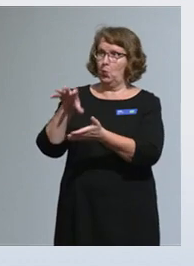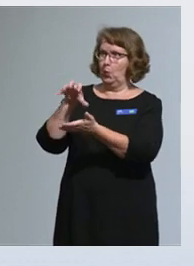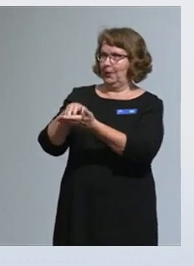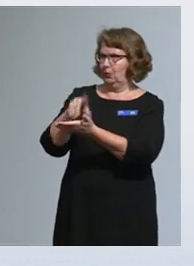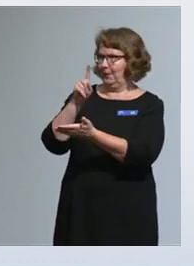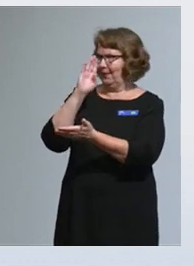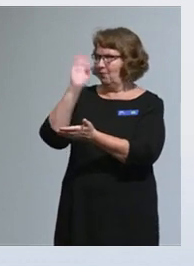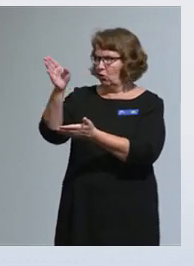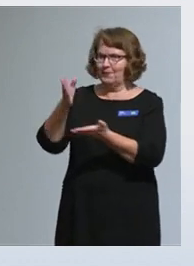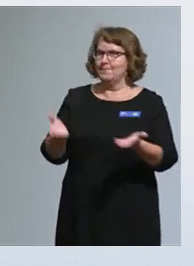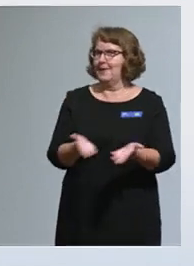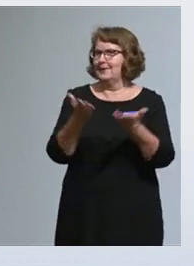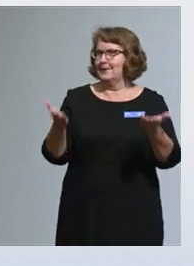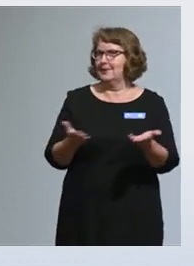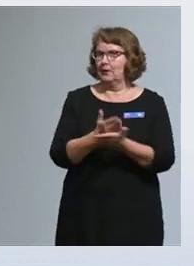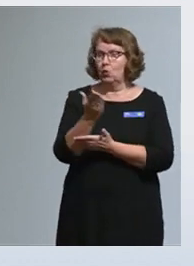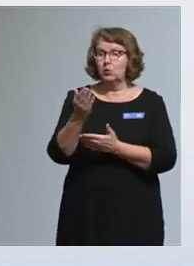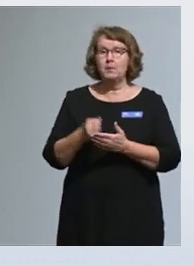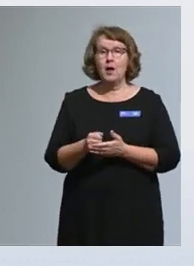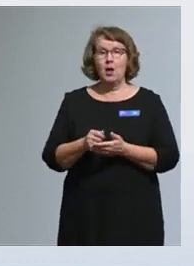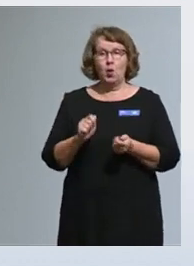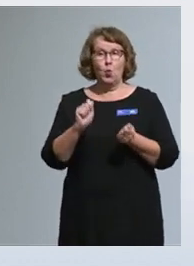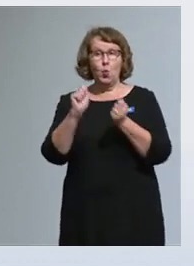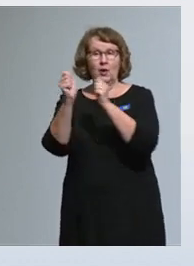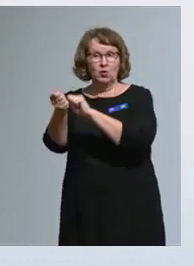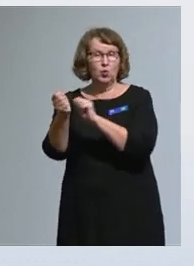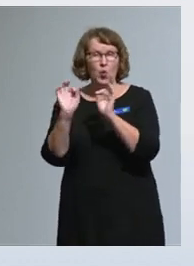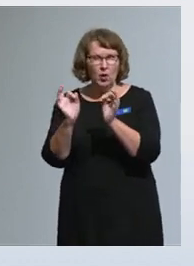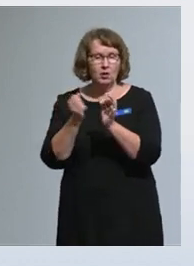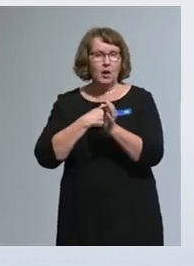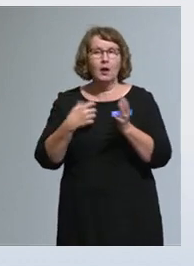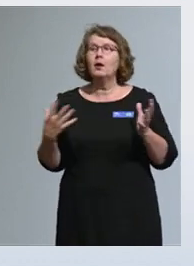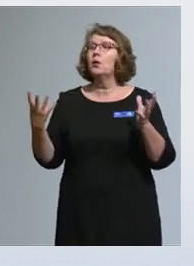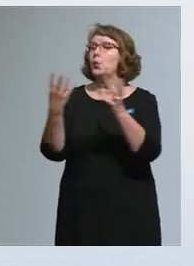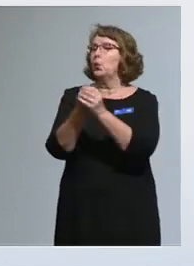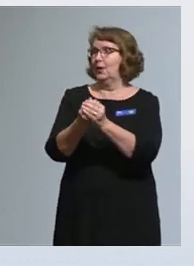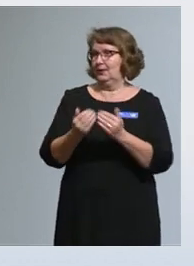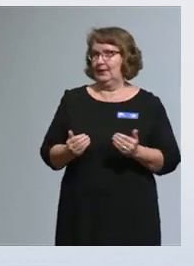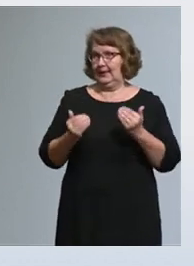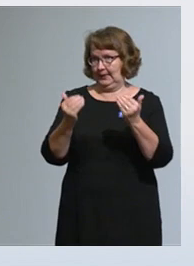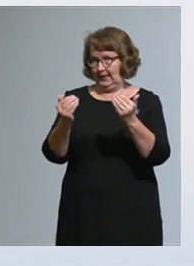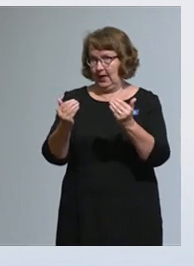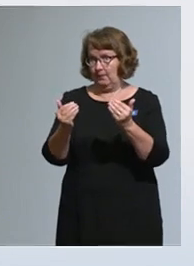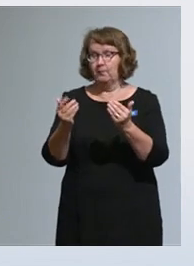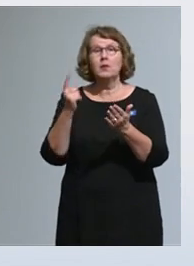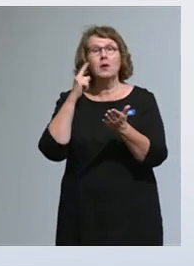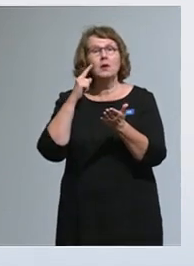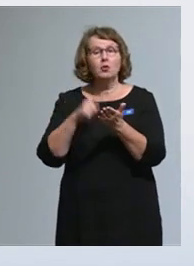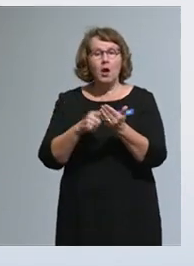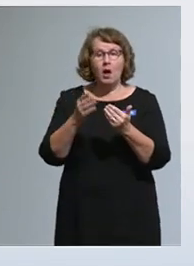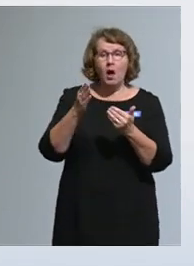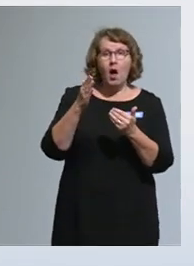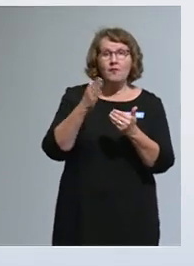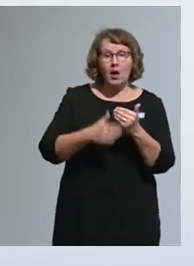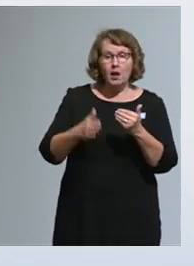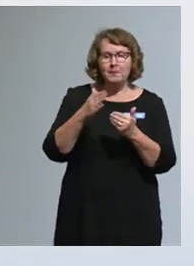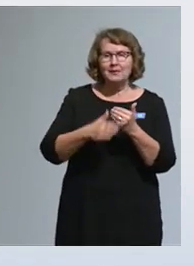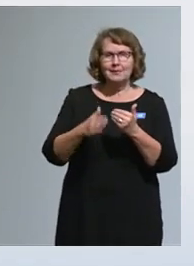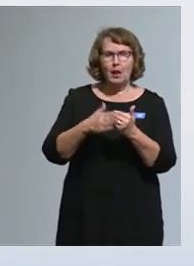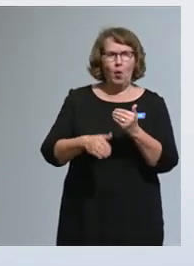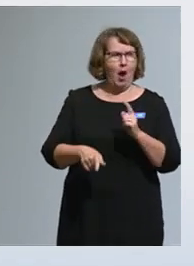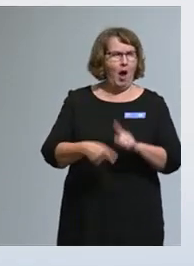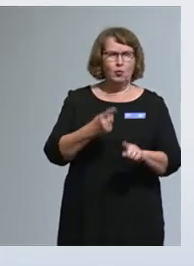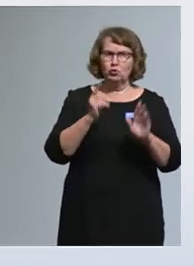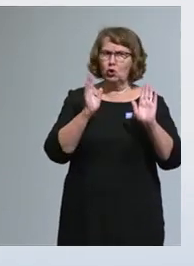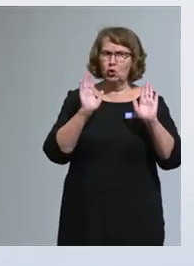Teemme uudistuksen yhteiskehittämisellä. Eli valmistelussa ovat alusta saakka olleet